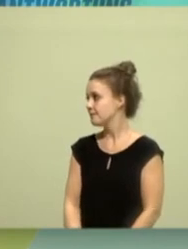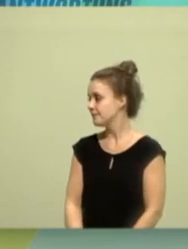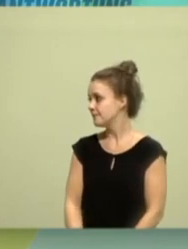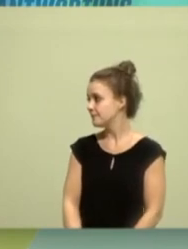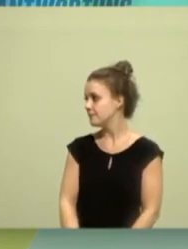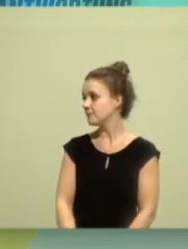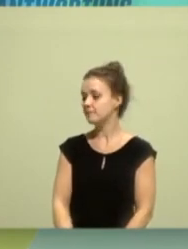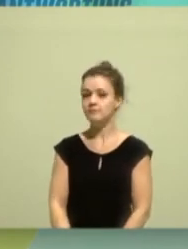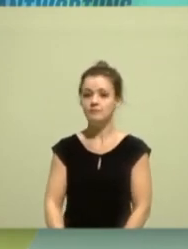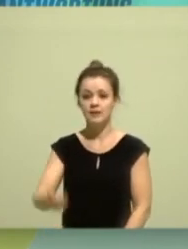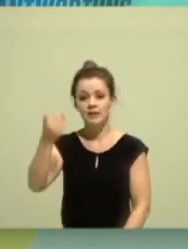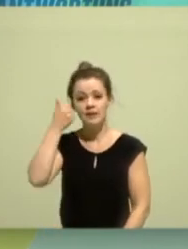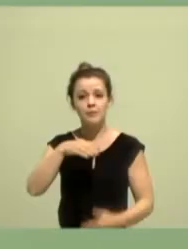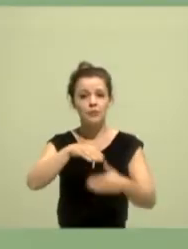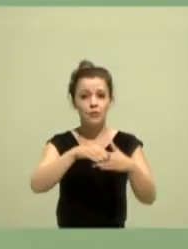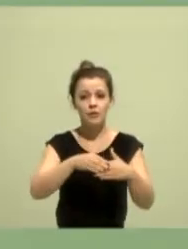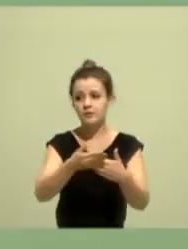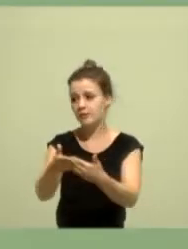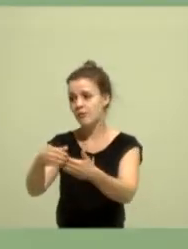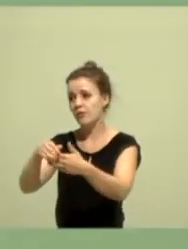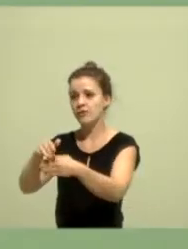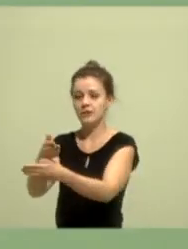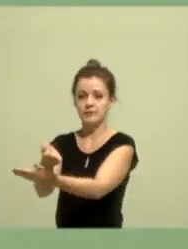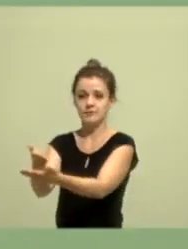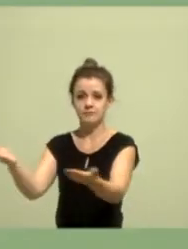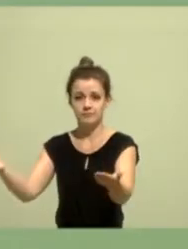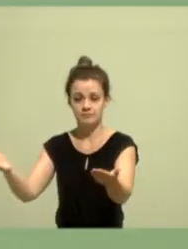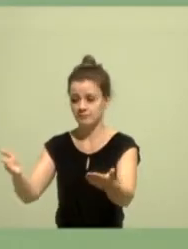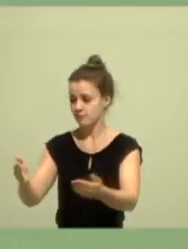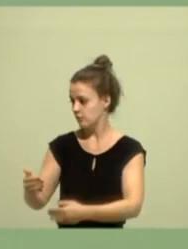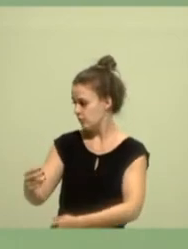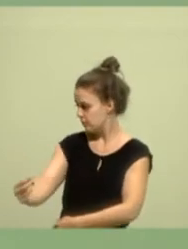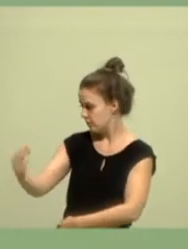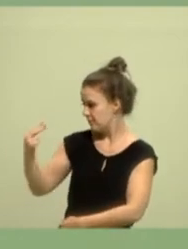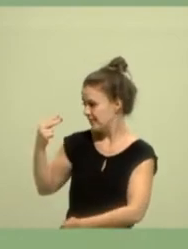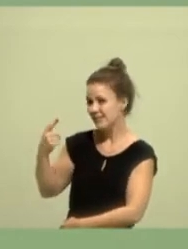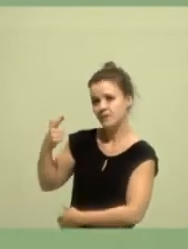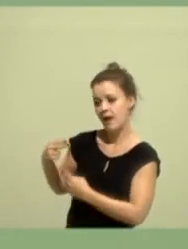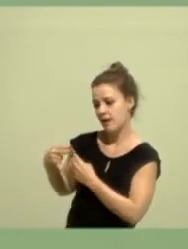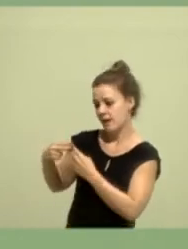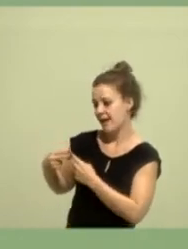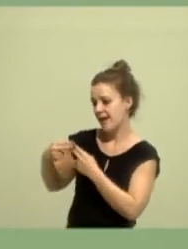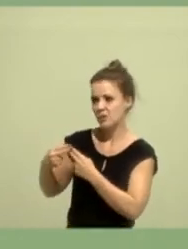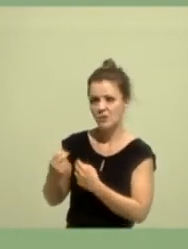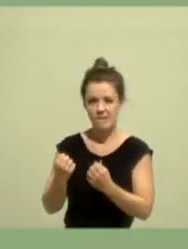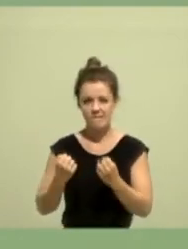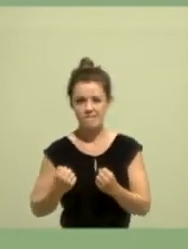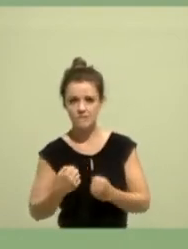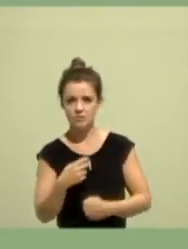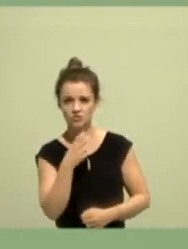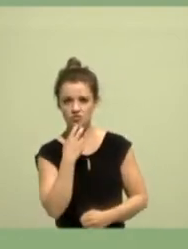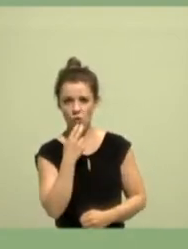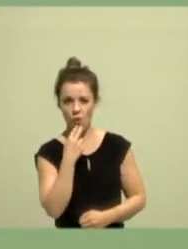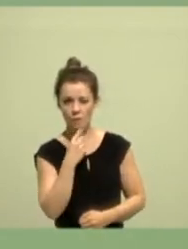Liebe Freundinnen und Freunde, zwei Generationen haben vom scheinbar billigen Strom durch Atomkraft profitiert und für